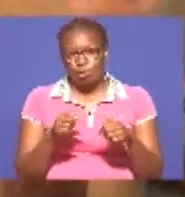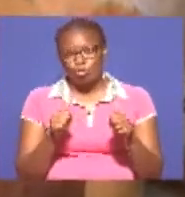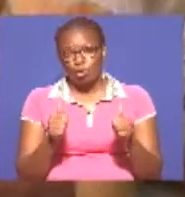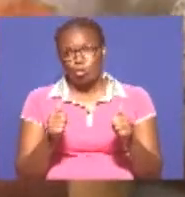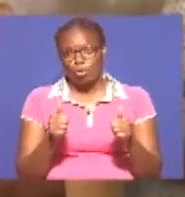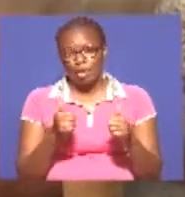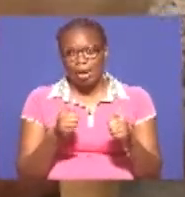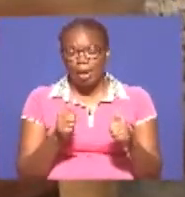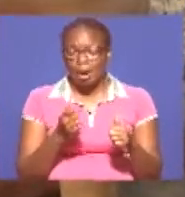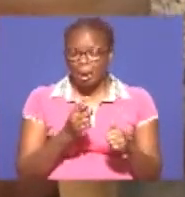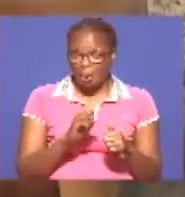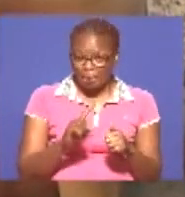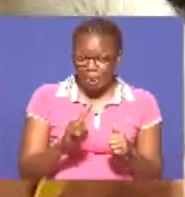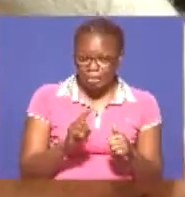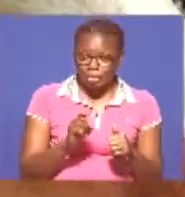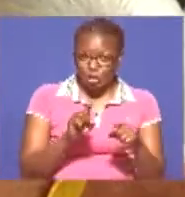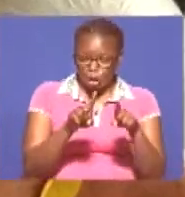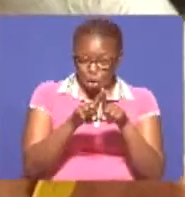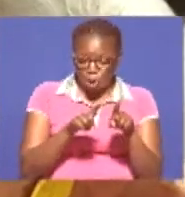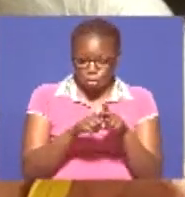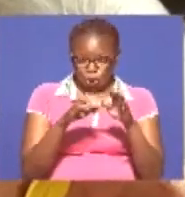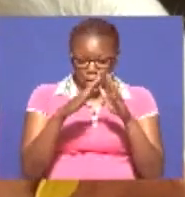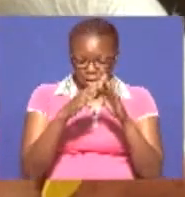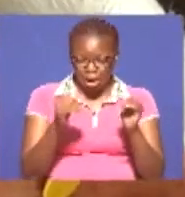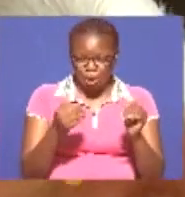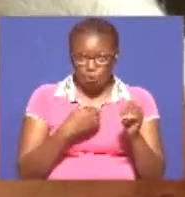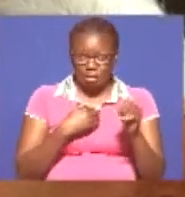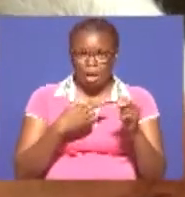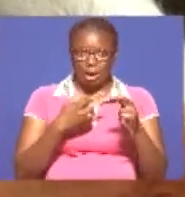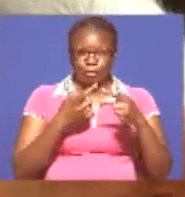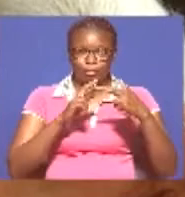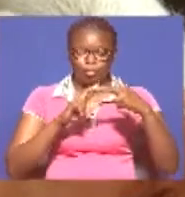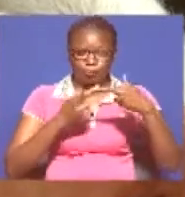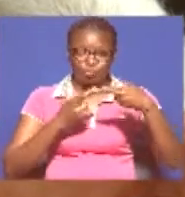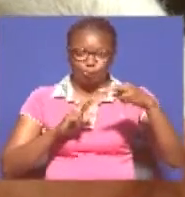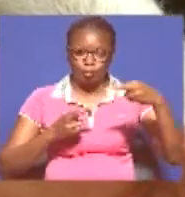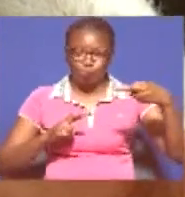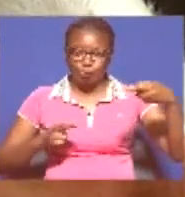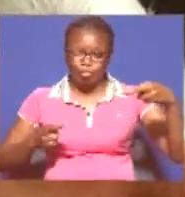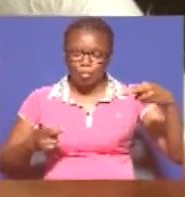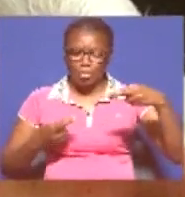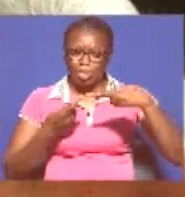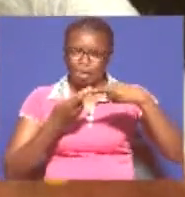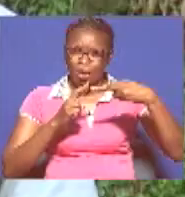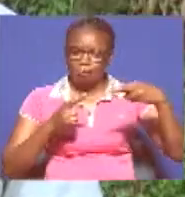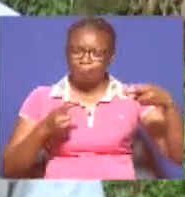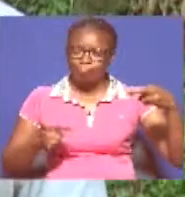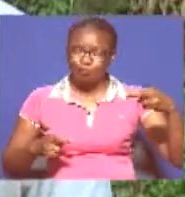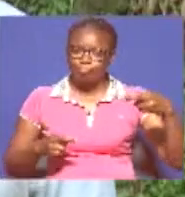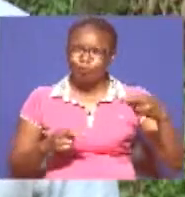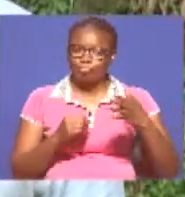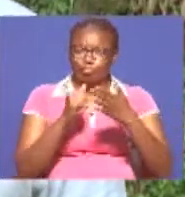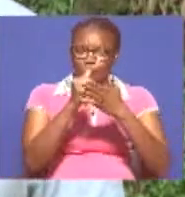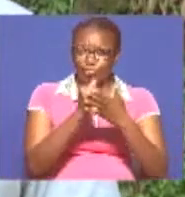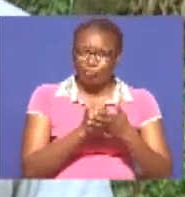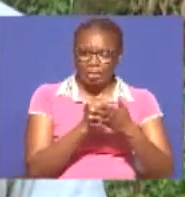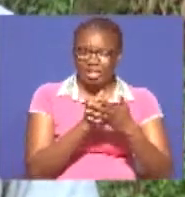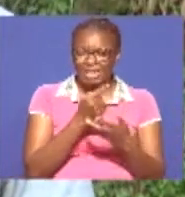iwe na kamba ya chuma ndani Nayo ni muhimu sana Nyororo, inasaidia